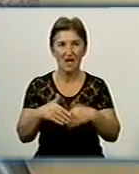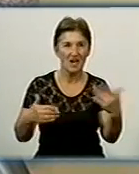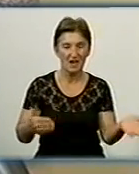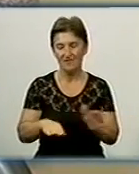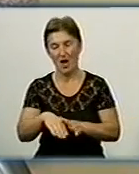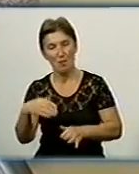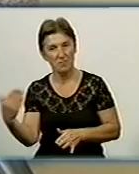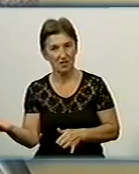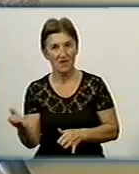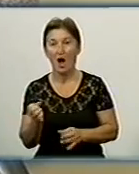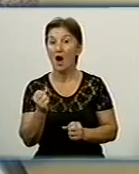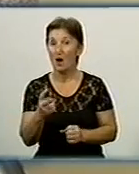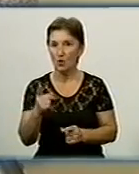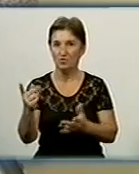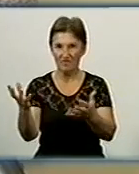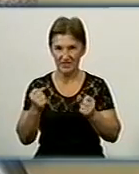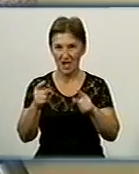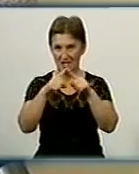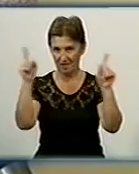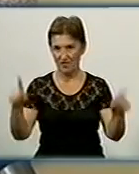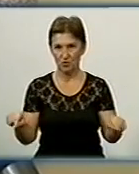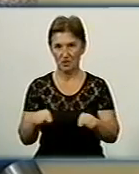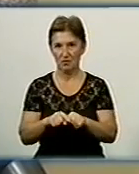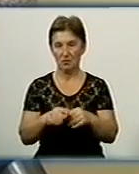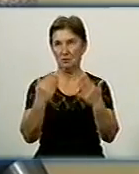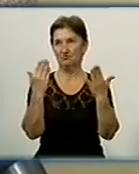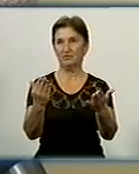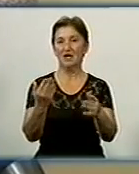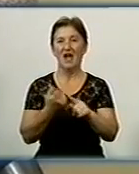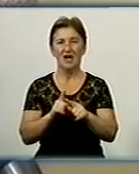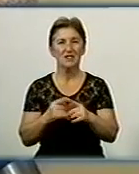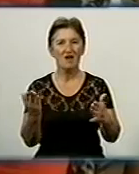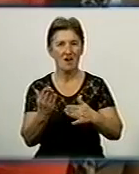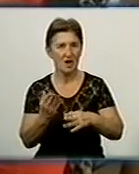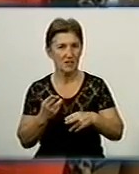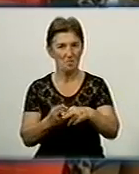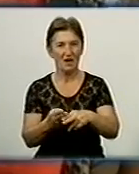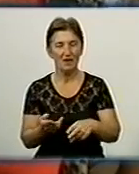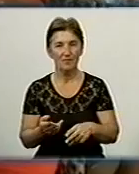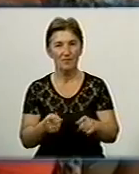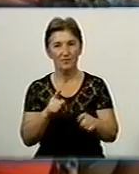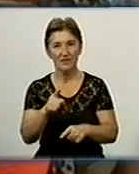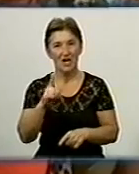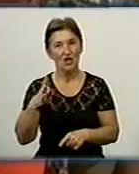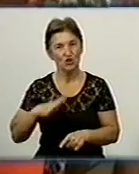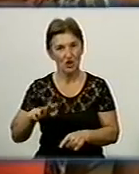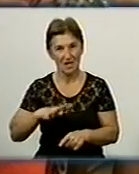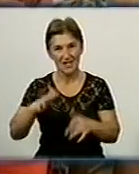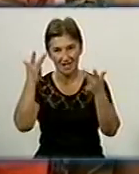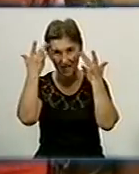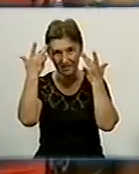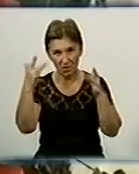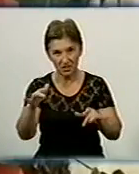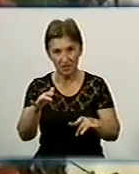Як Малевич взяв, зробив квадрат свій. Це ж нека орєха. У галереї художністю чекала несподіванка.